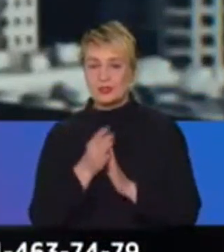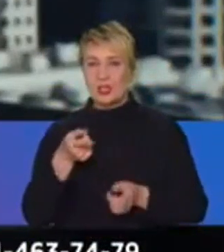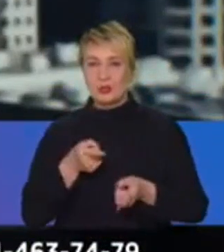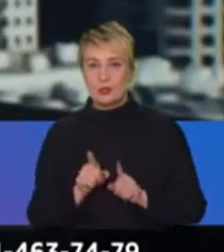з нами на зв'язку.